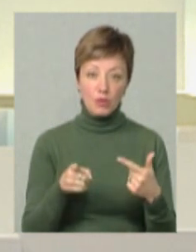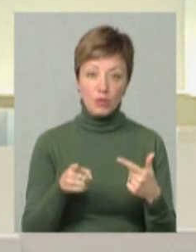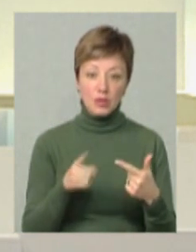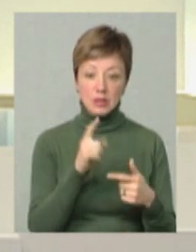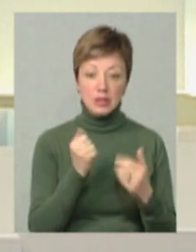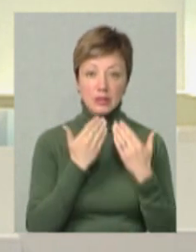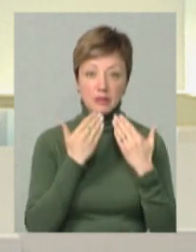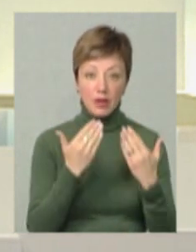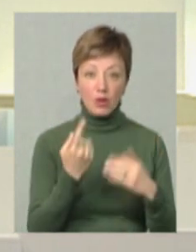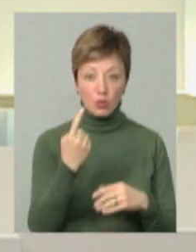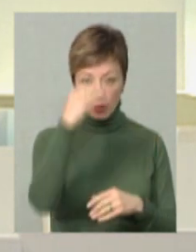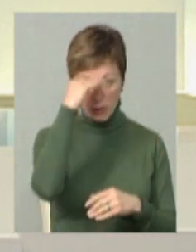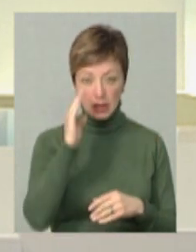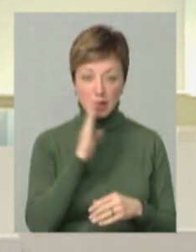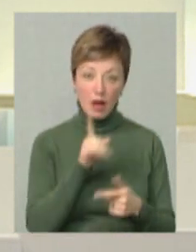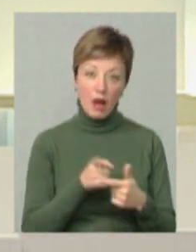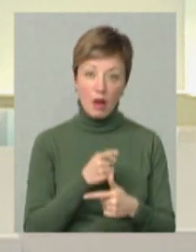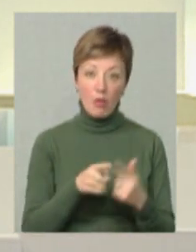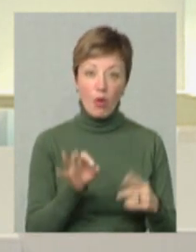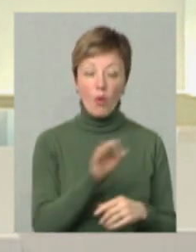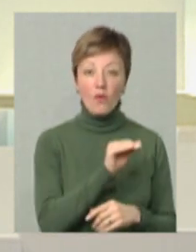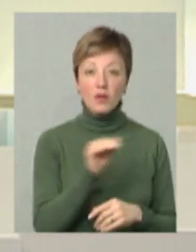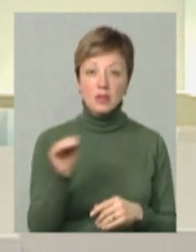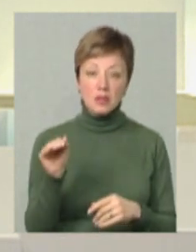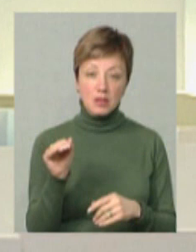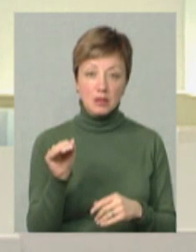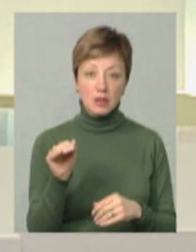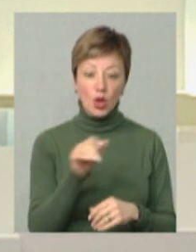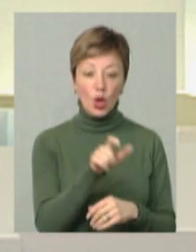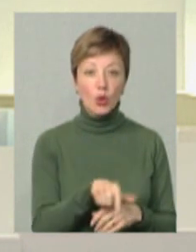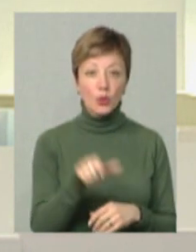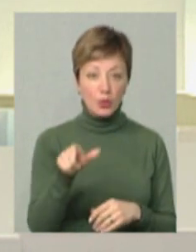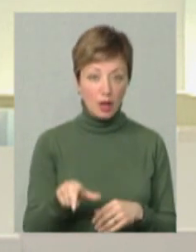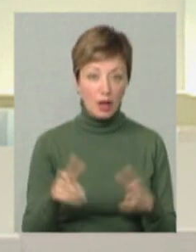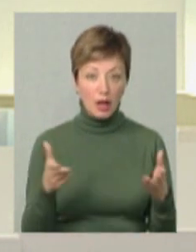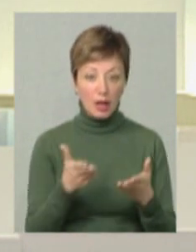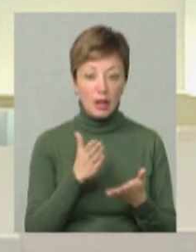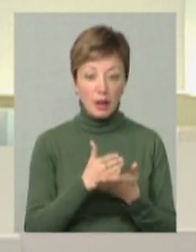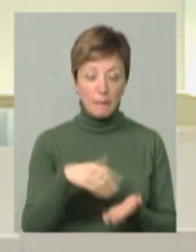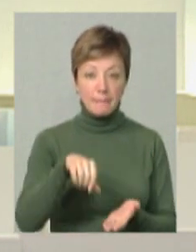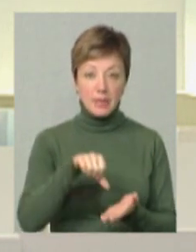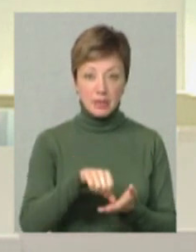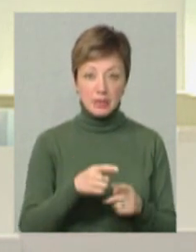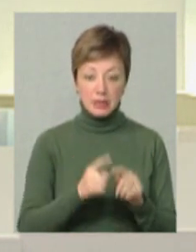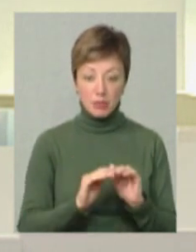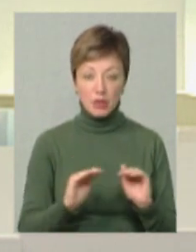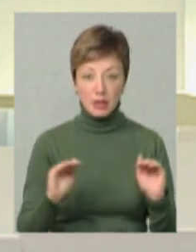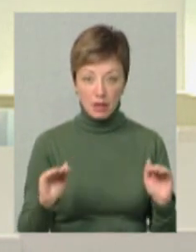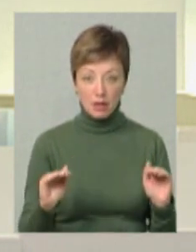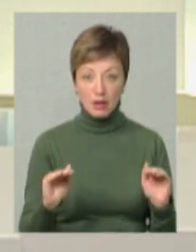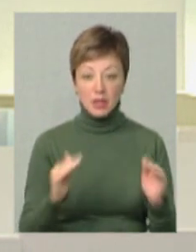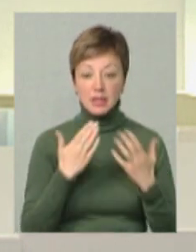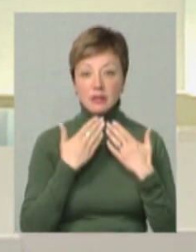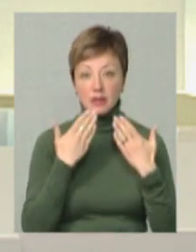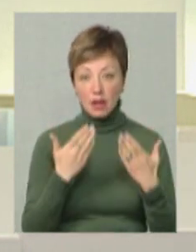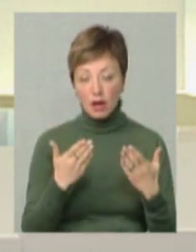зверненням одного з батьків, або офіційних людей, які є представниками цих дітей офіційними, вони